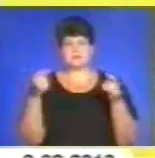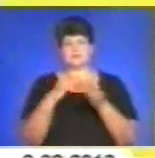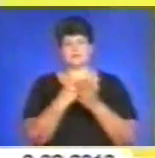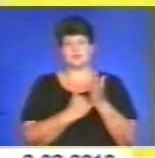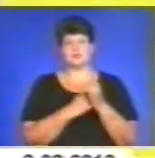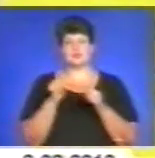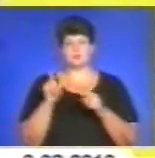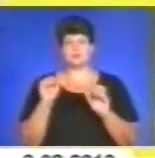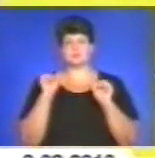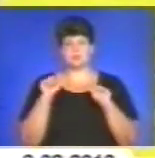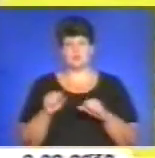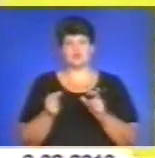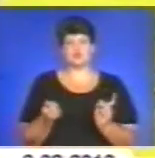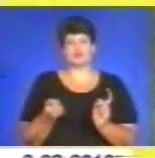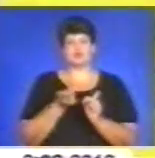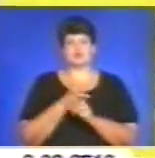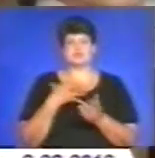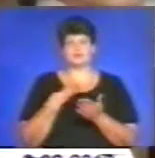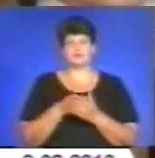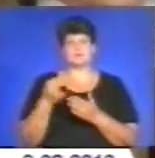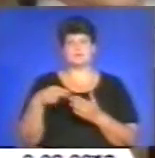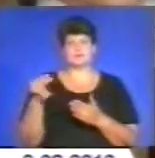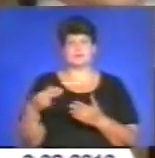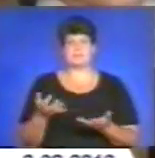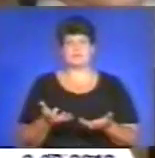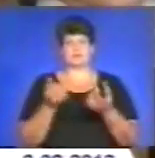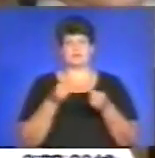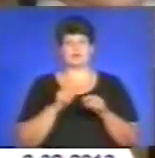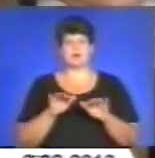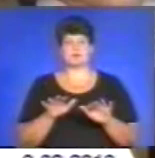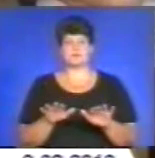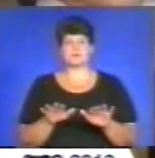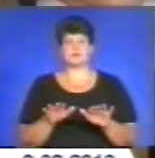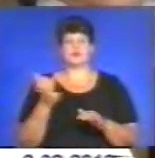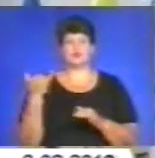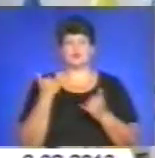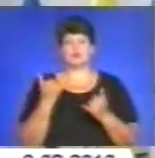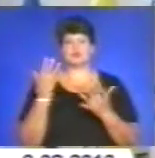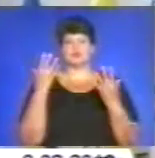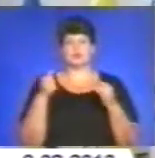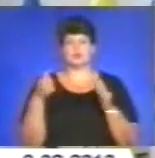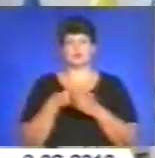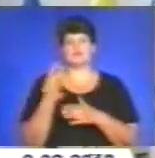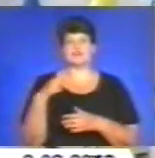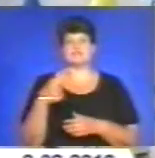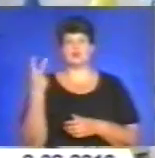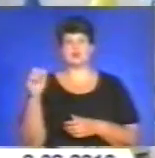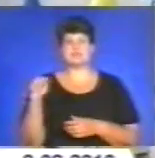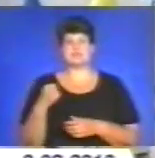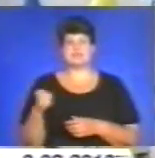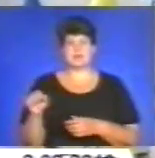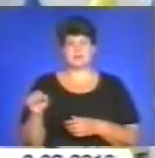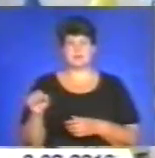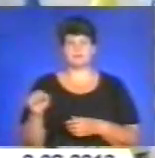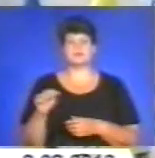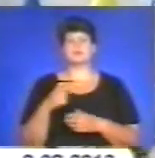жителі міста зможуть долучити свої підписи на підтримку акції. З сьогоднішнього дня по 22 серпня, тому